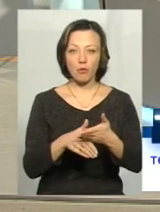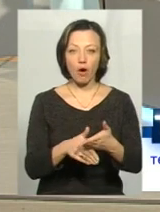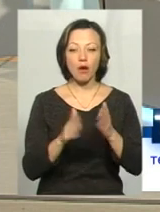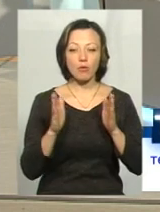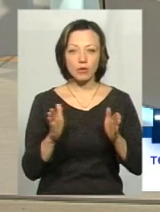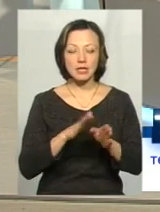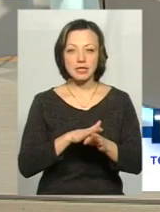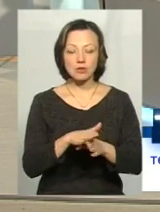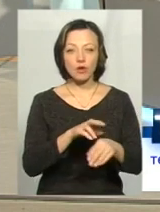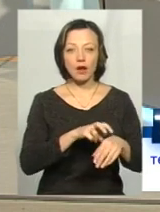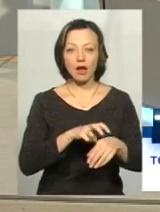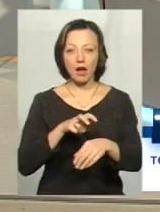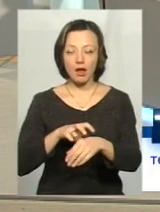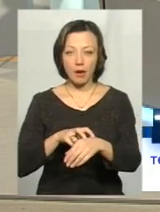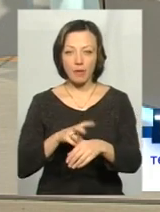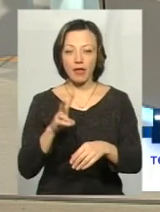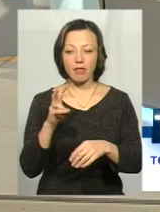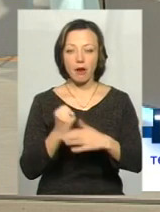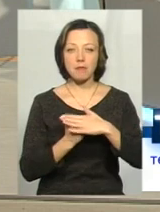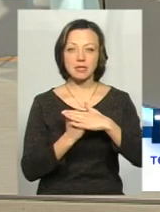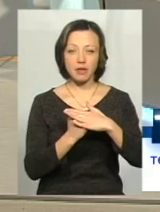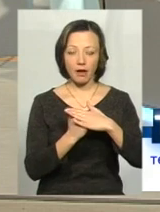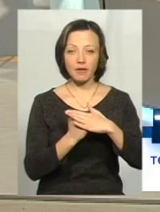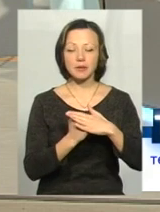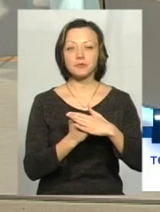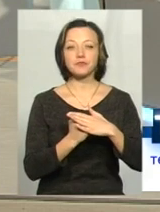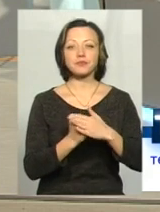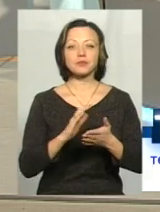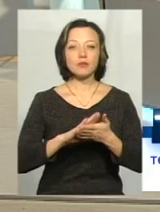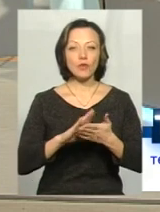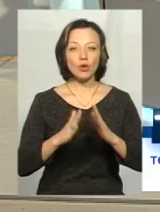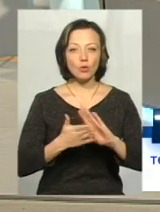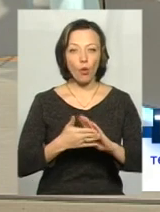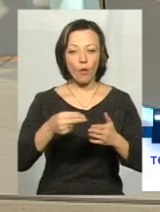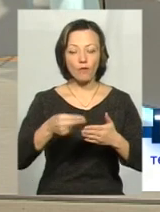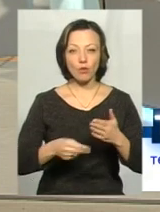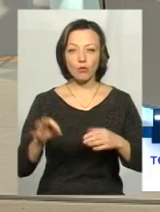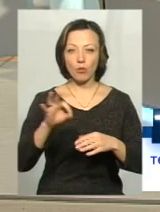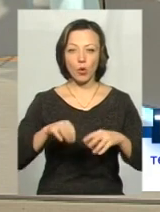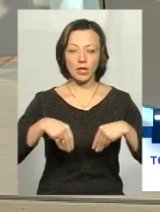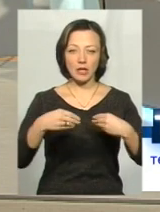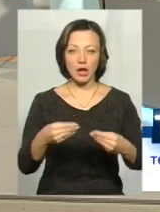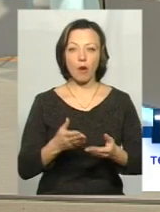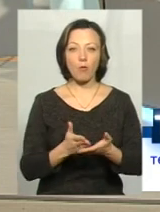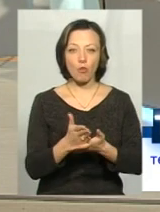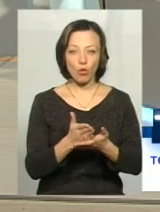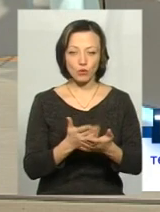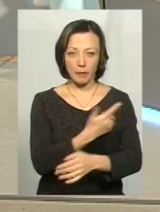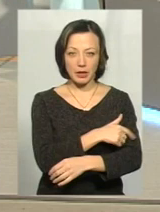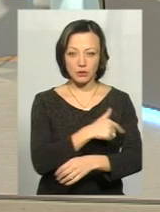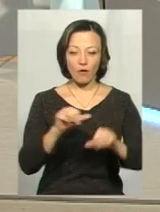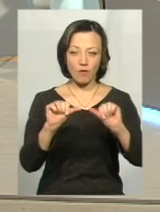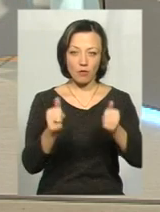здійснюватись лікарями на підставі договору про надання медичних послуг, який